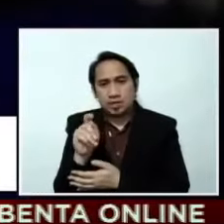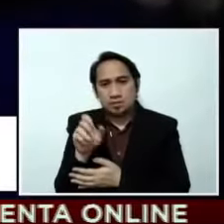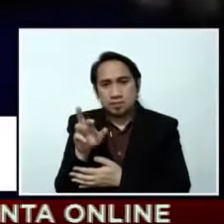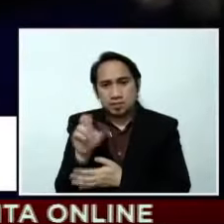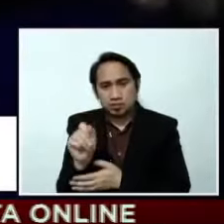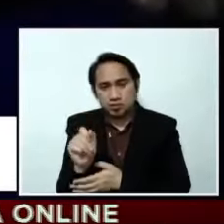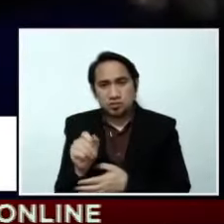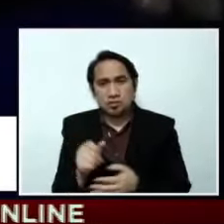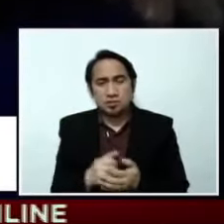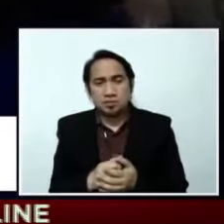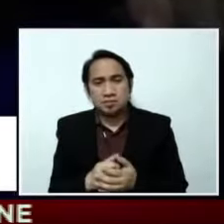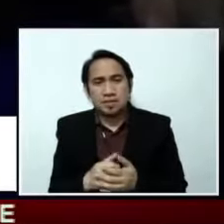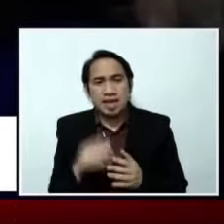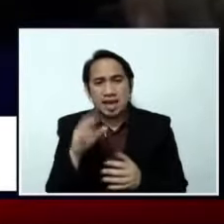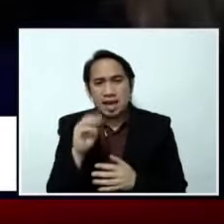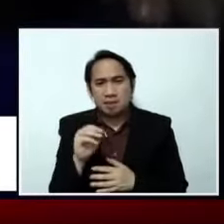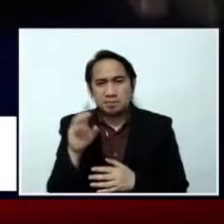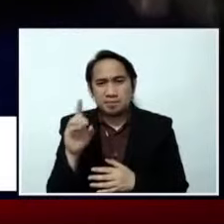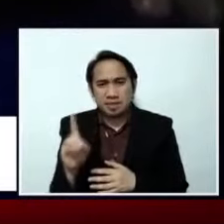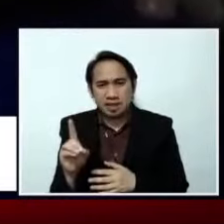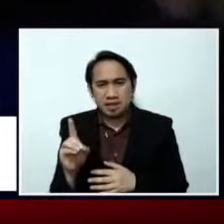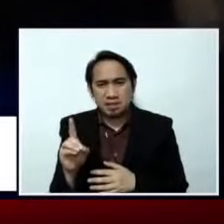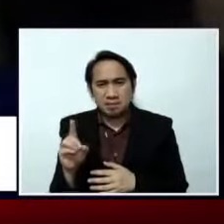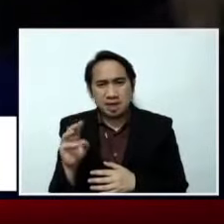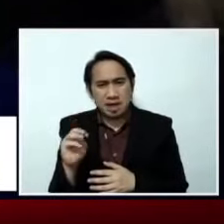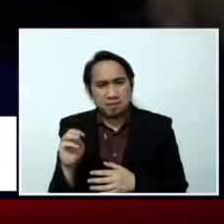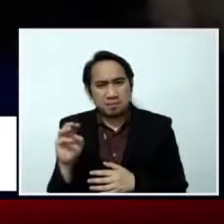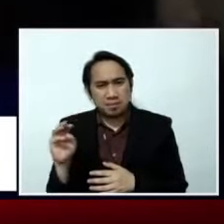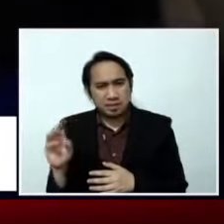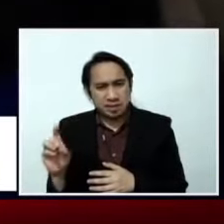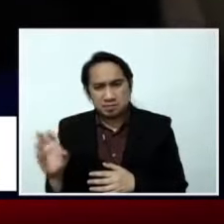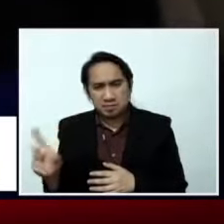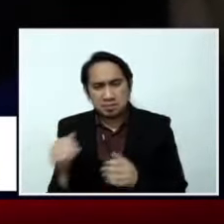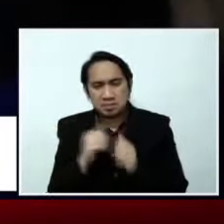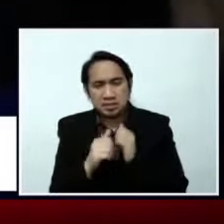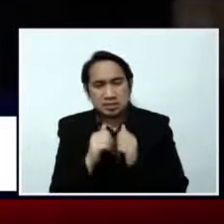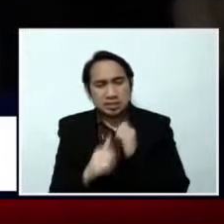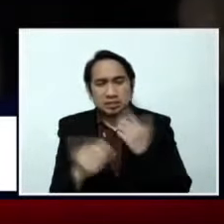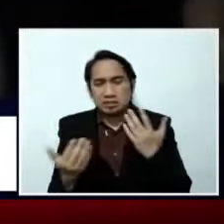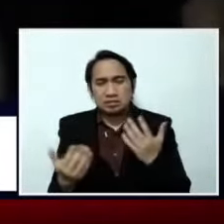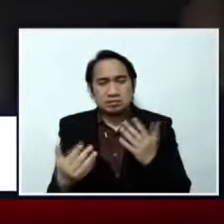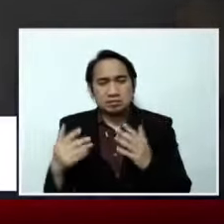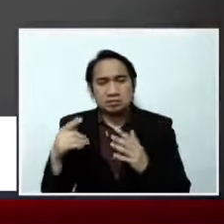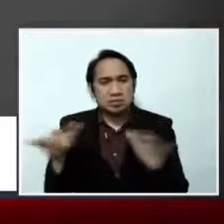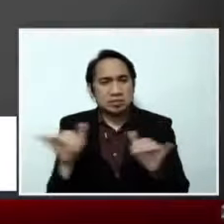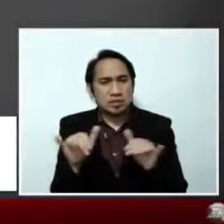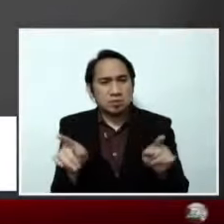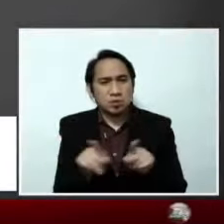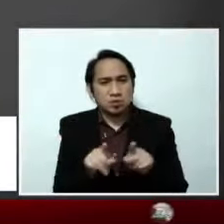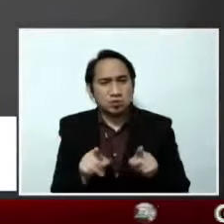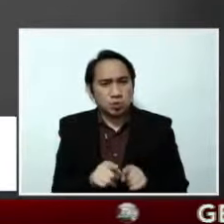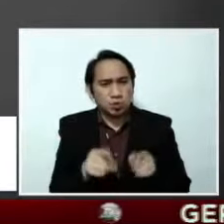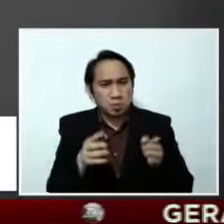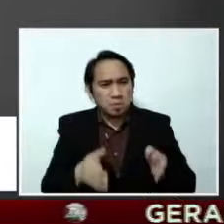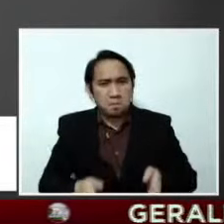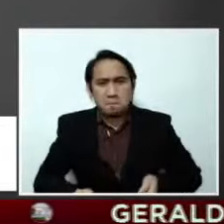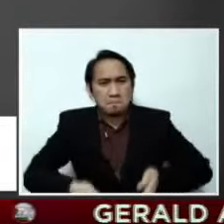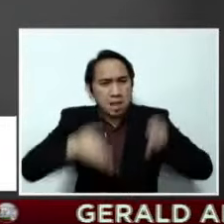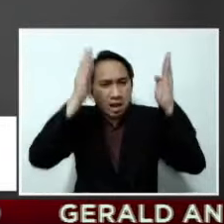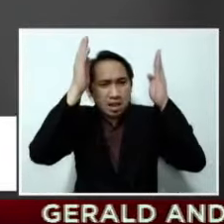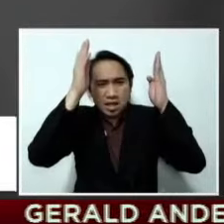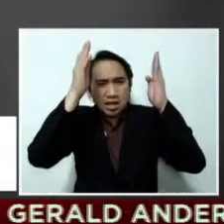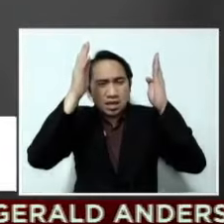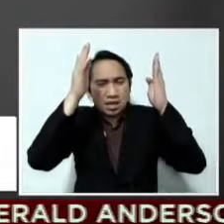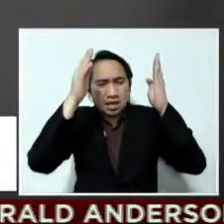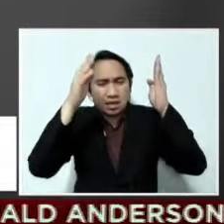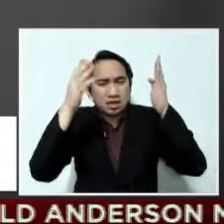Deep. Ang Mden Deep ay may lalim na katumbas ng labing dalawang gusali ng Burj Khalifa, ang pinakamataas na gusali sa